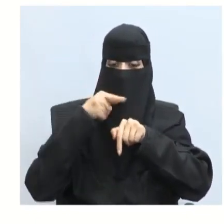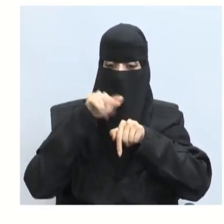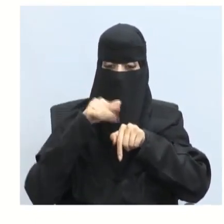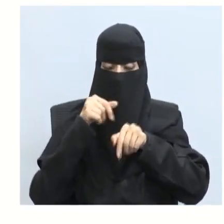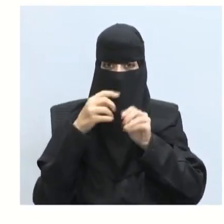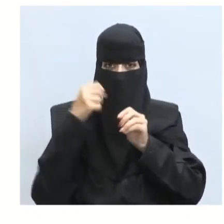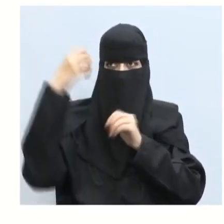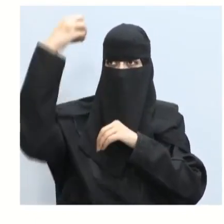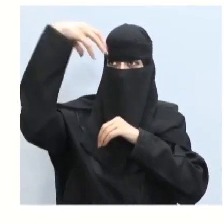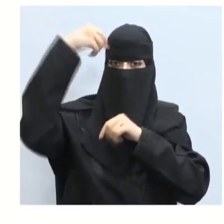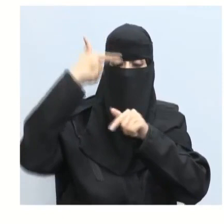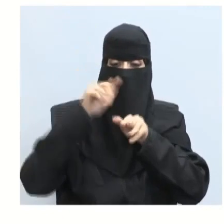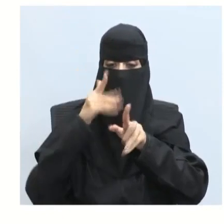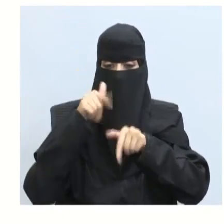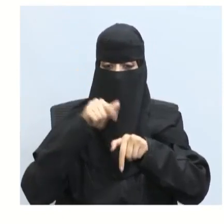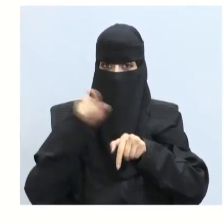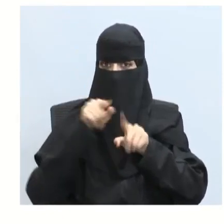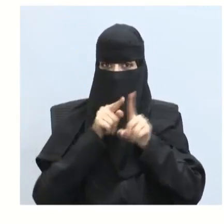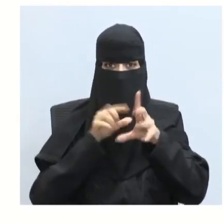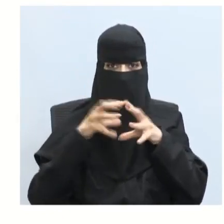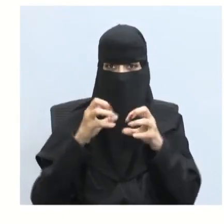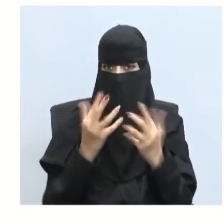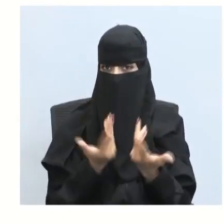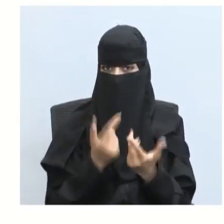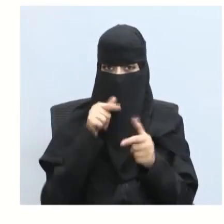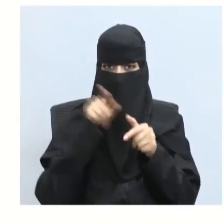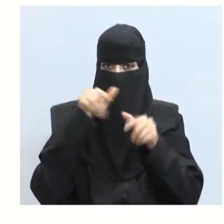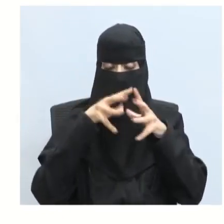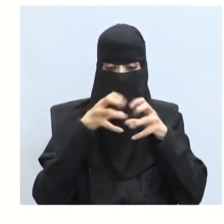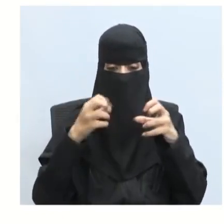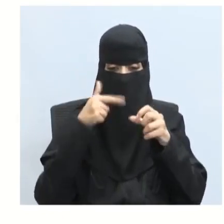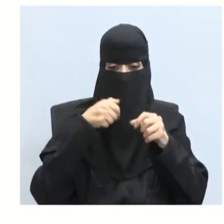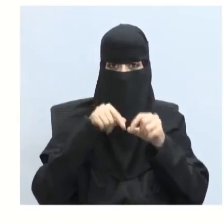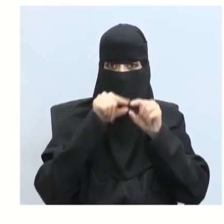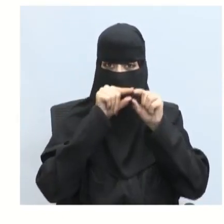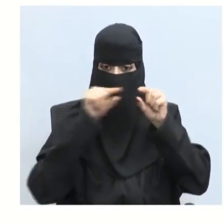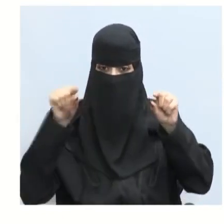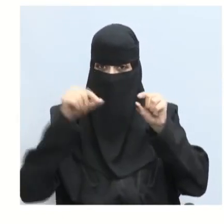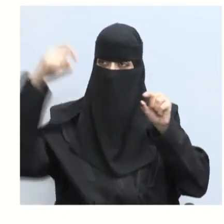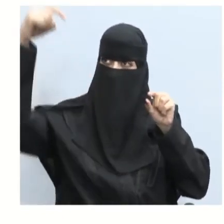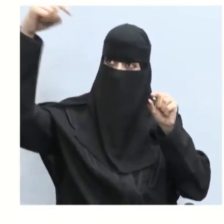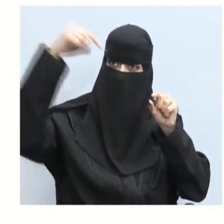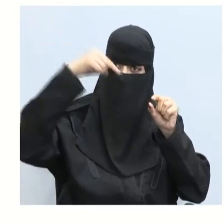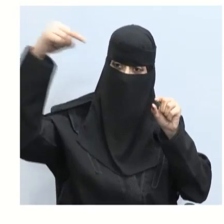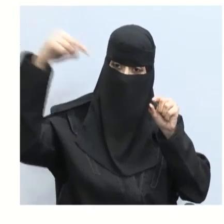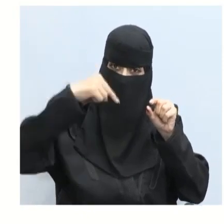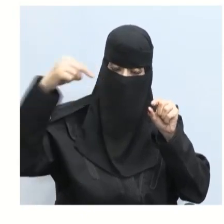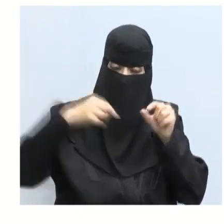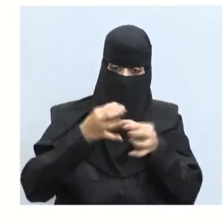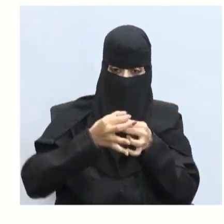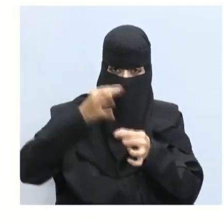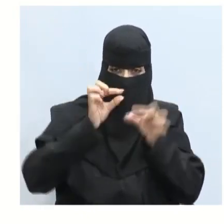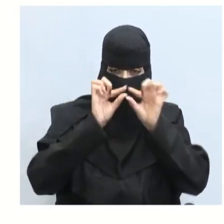نموذج الشعاع الضوئي بأنه عبارة عن ماذا؟ نعم أحسنت هو عبارة عن خط مستقيم لحزمة